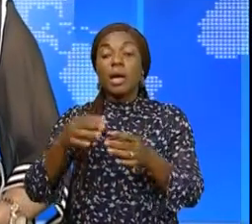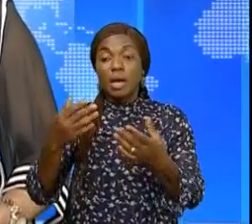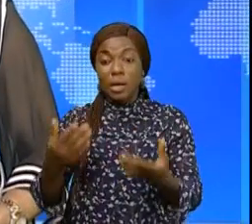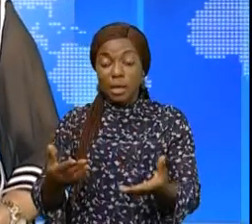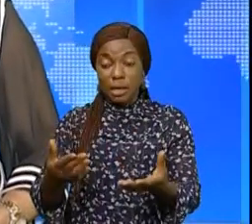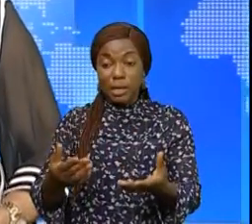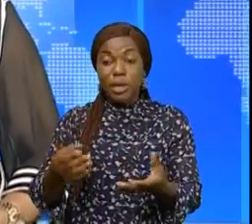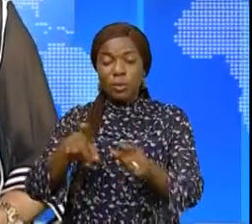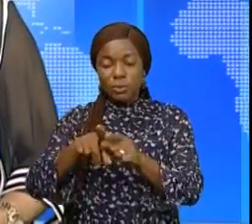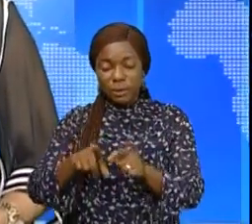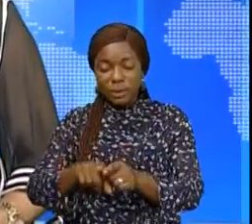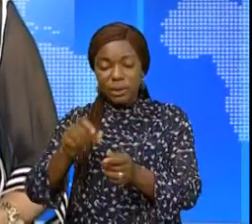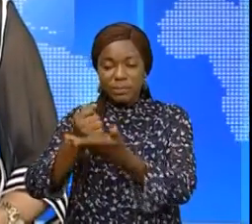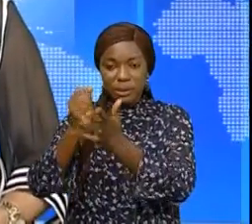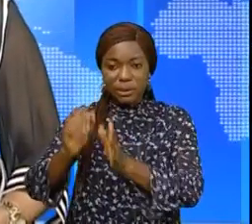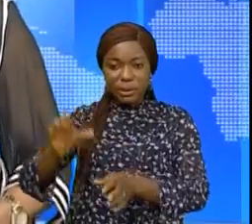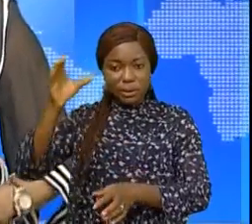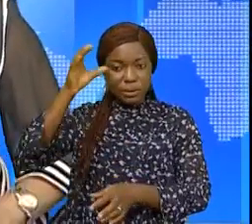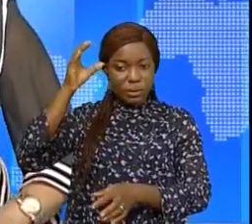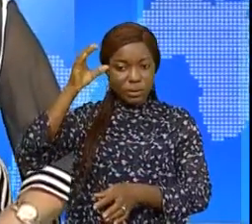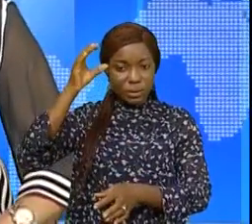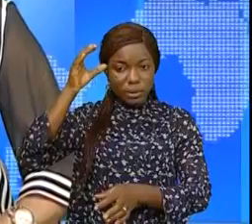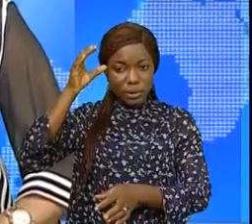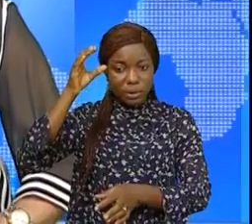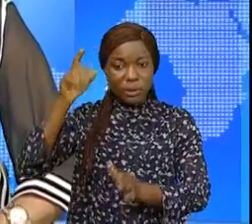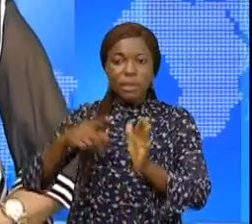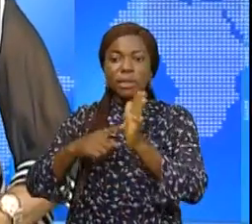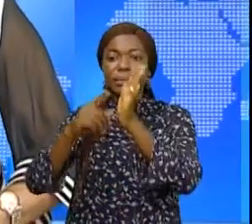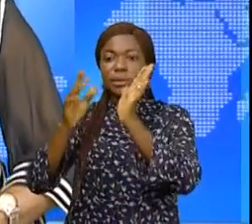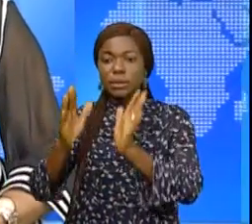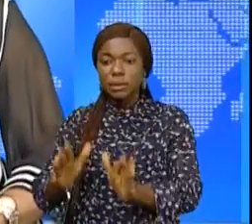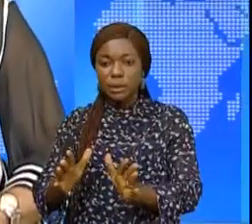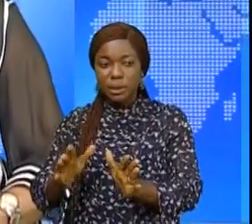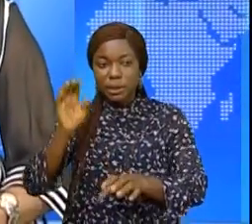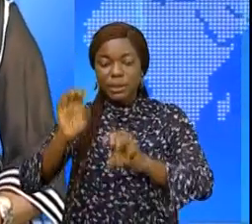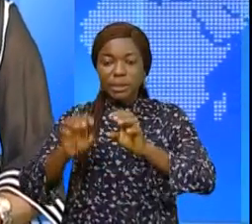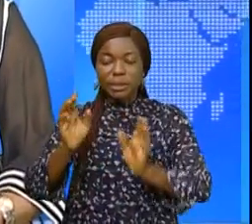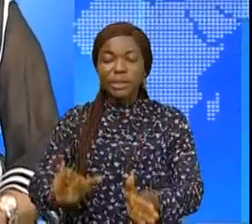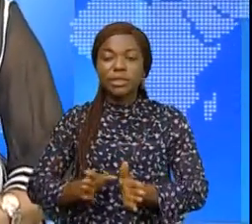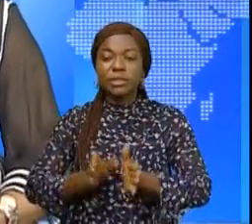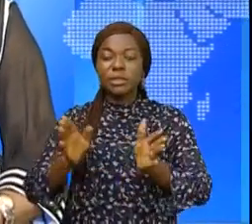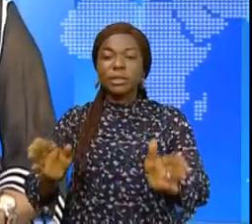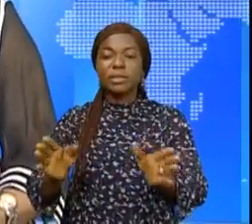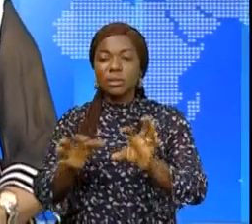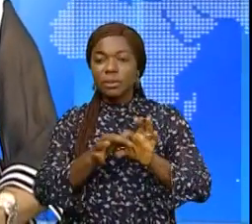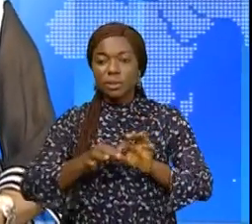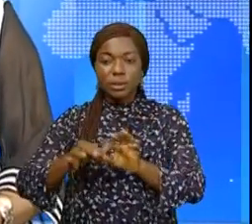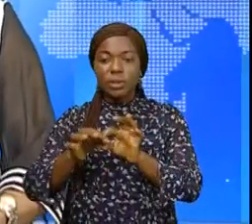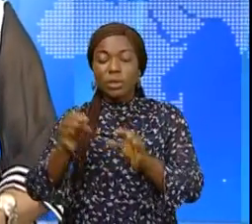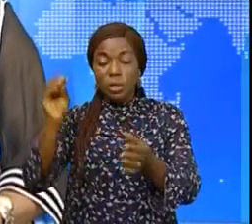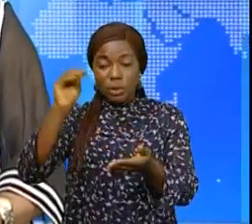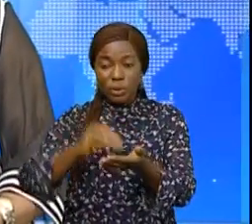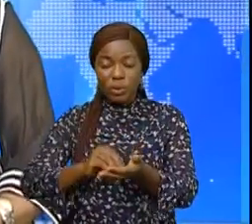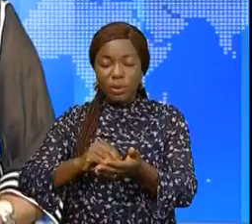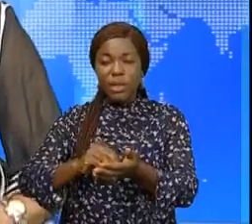de la Corée du Sud et avec la représentante du secrétaire général des Nations Unies aussi avec les chefs